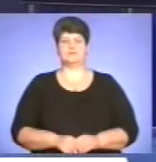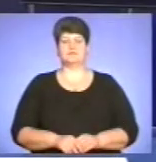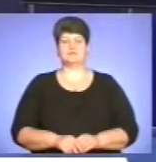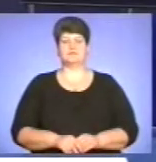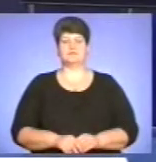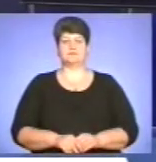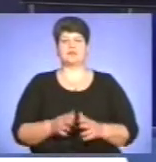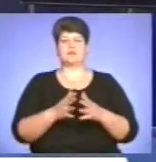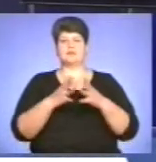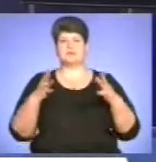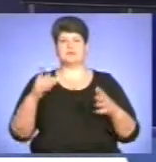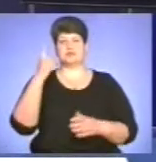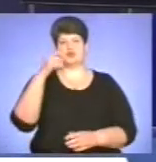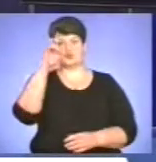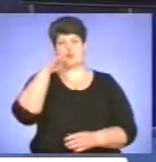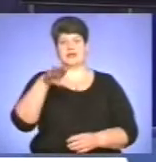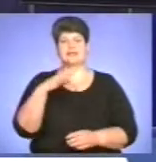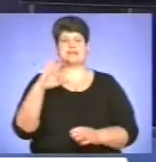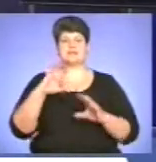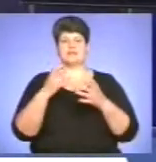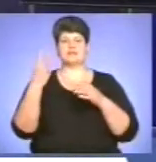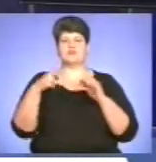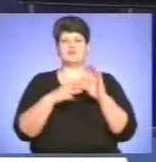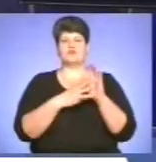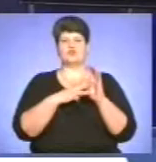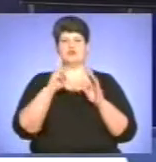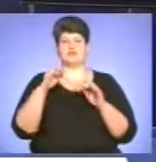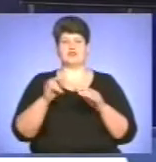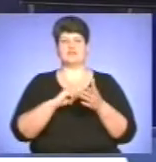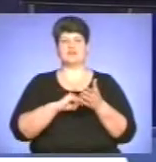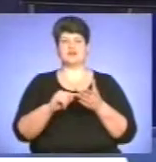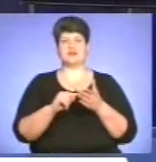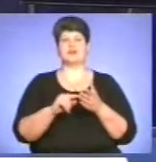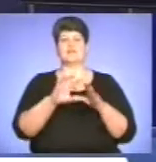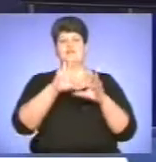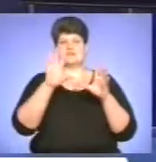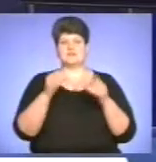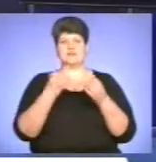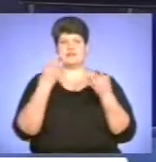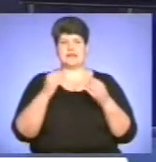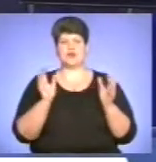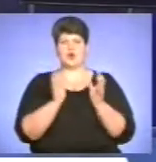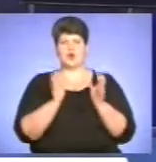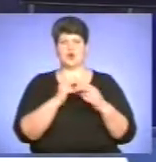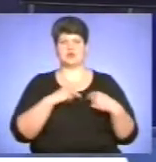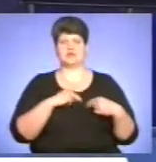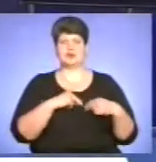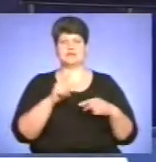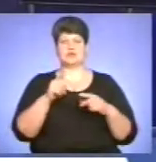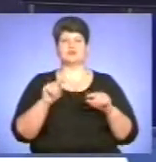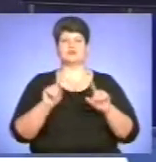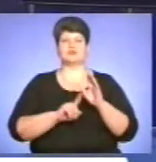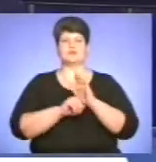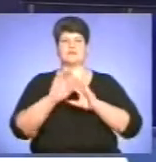Понад 100 країн світу 28 квітня відзначають Всесвітній день охорони праці. Його започаткувала Міжнародна